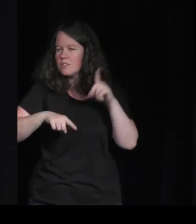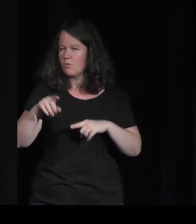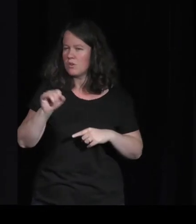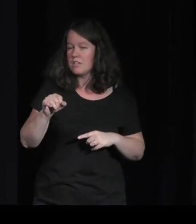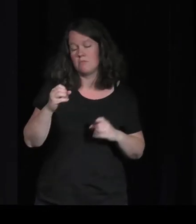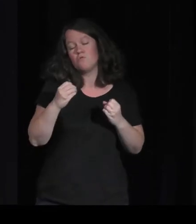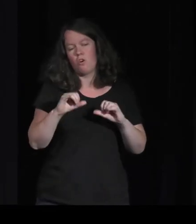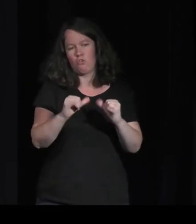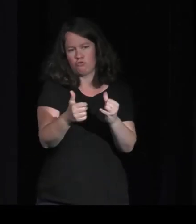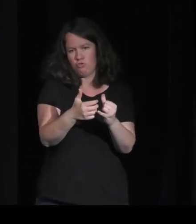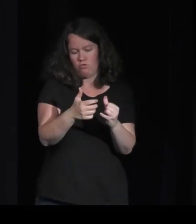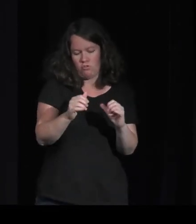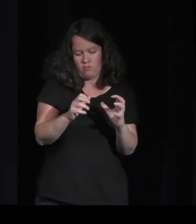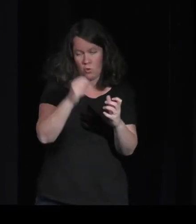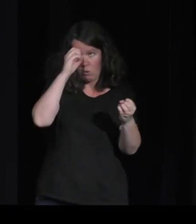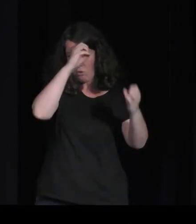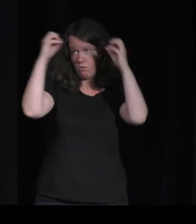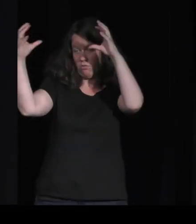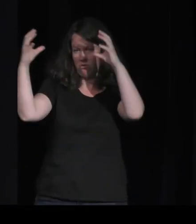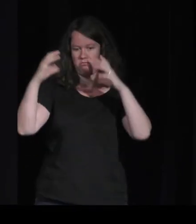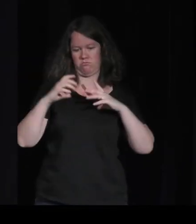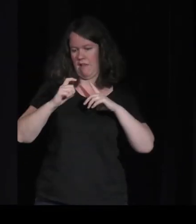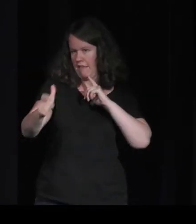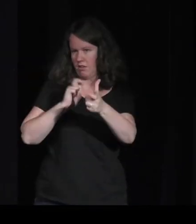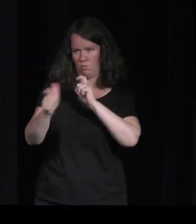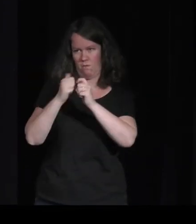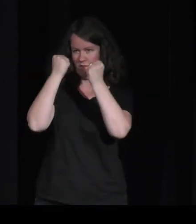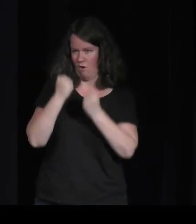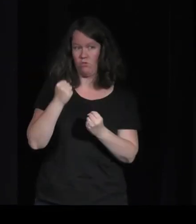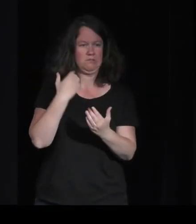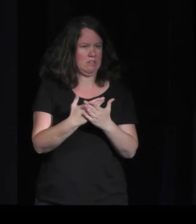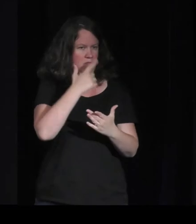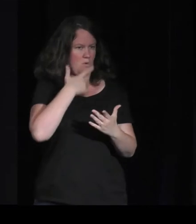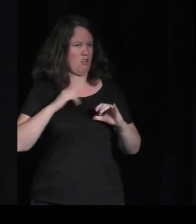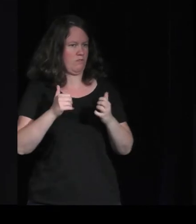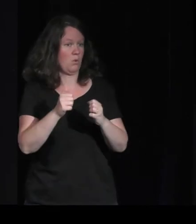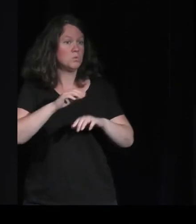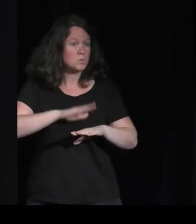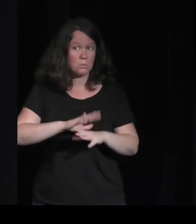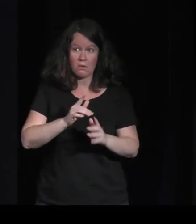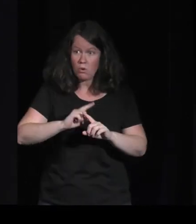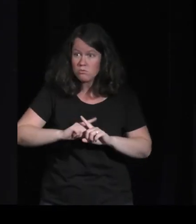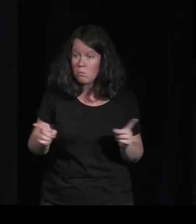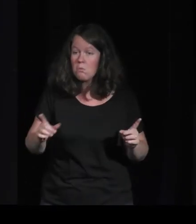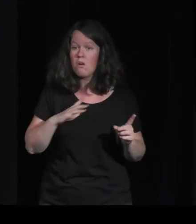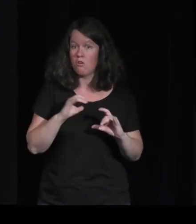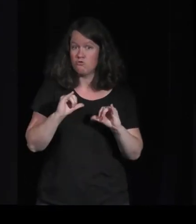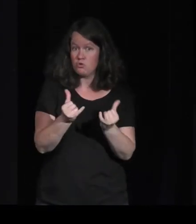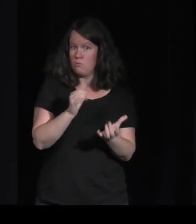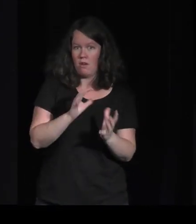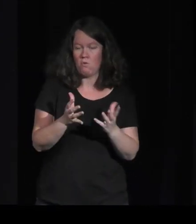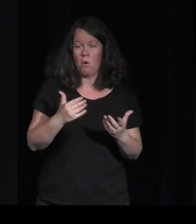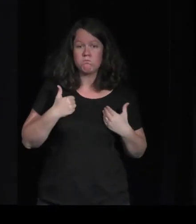comment dire, de l'interactivité forte et on se rend compte que non. En fait, il y a non seulement des produits avec des interactifs faibles qui marchent très bien